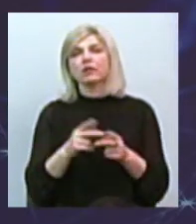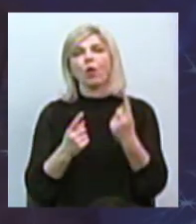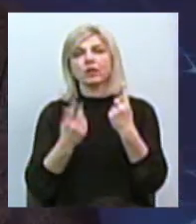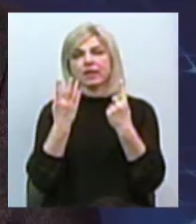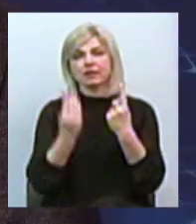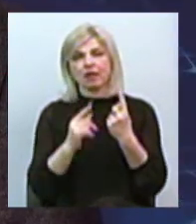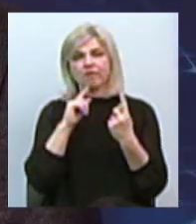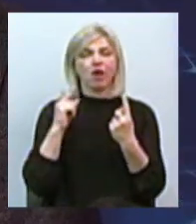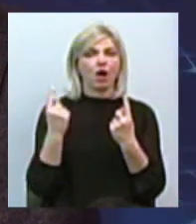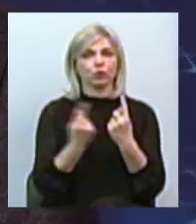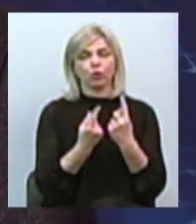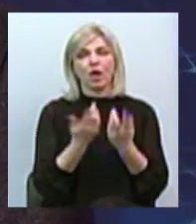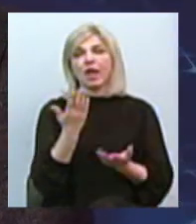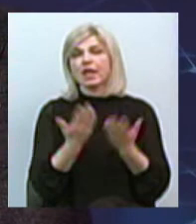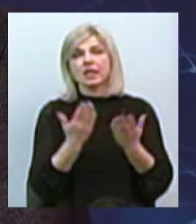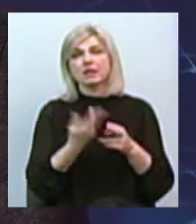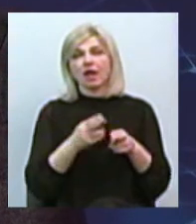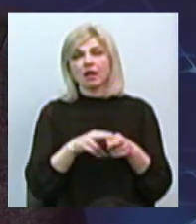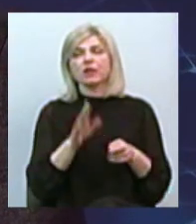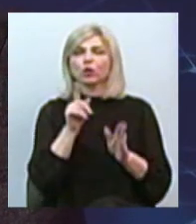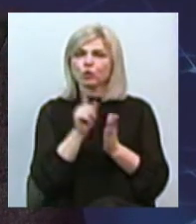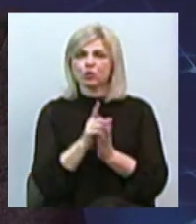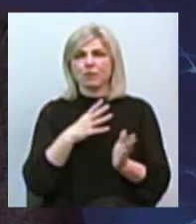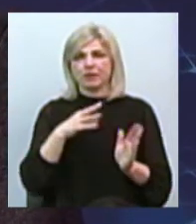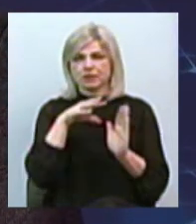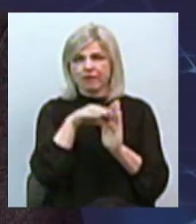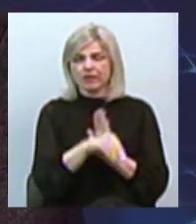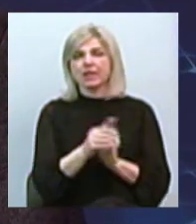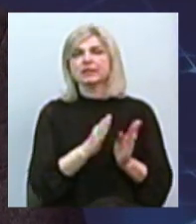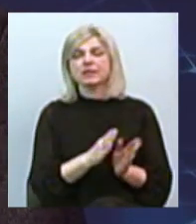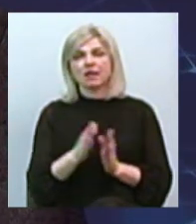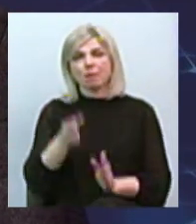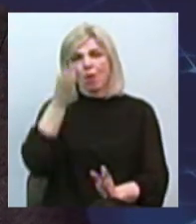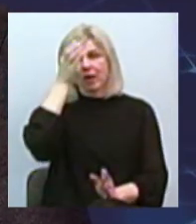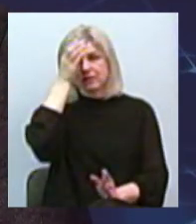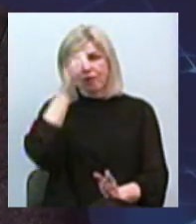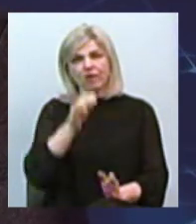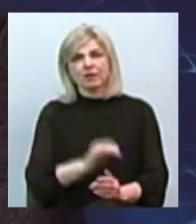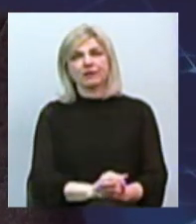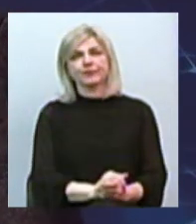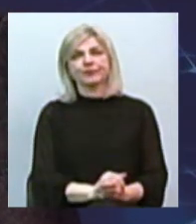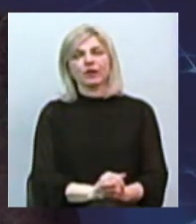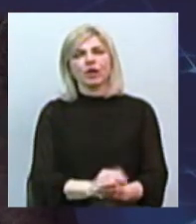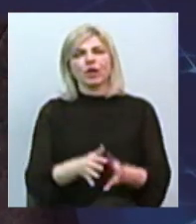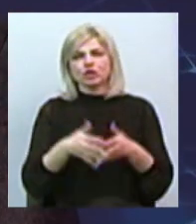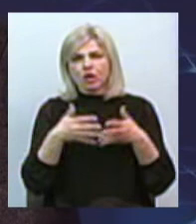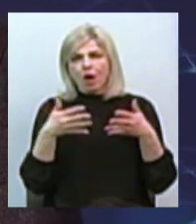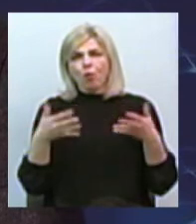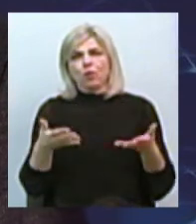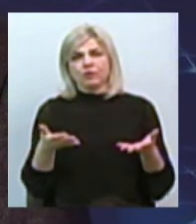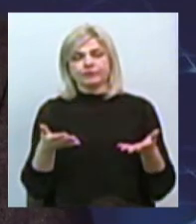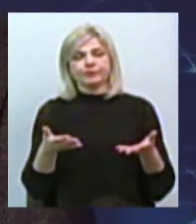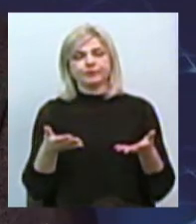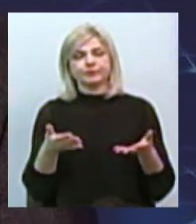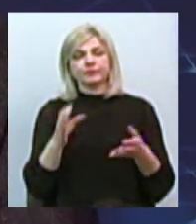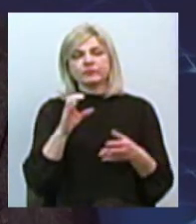году. Якщо це не буде заложено в систему образування, іменно широко, з